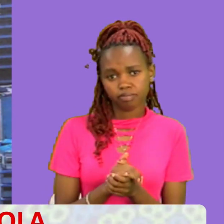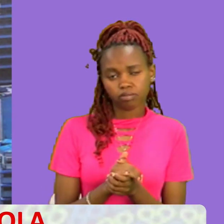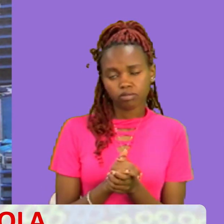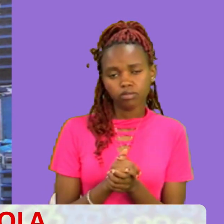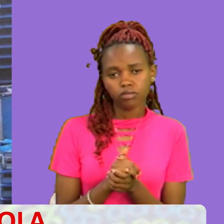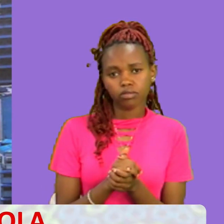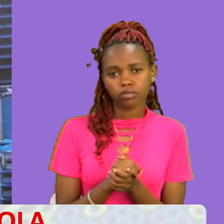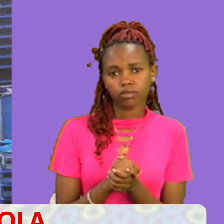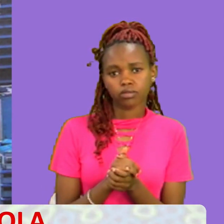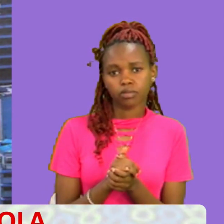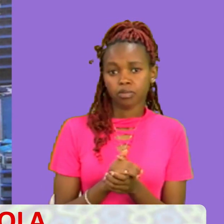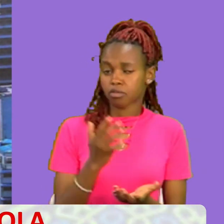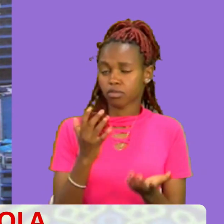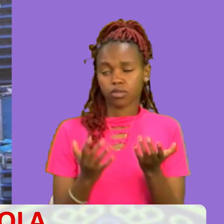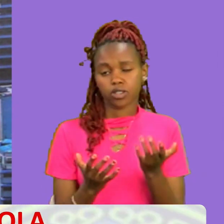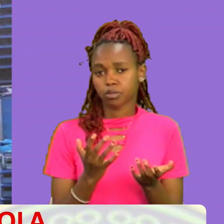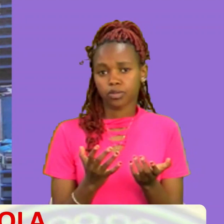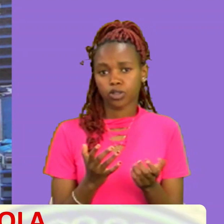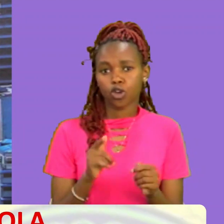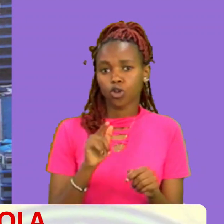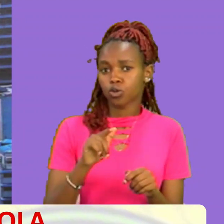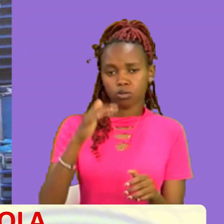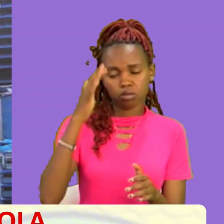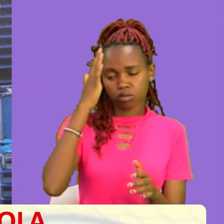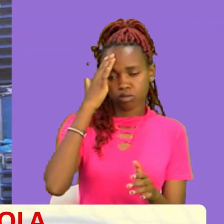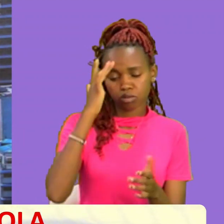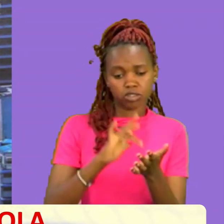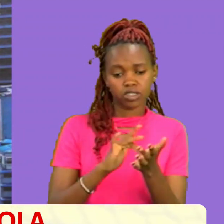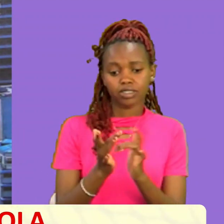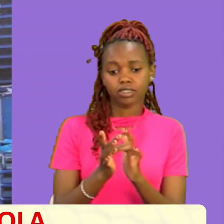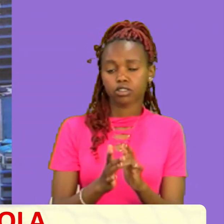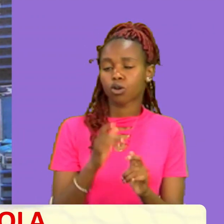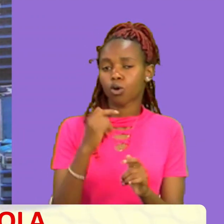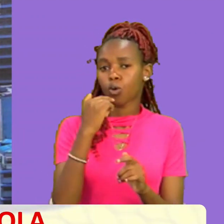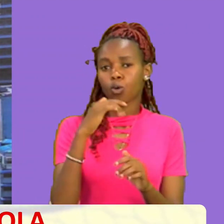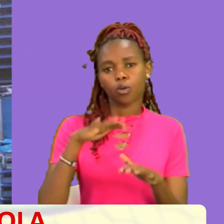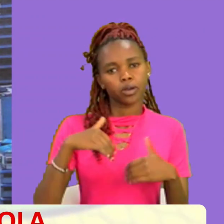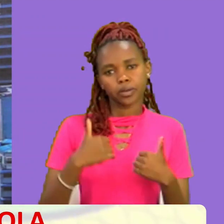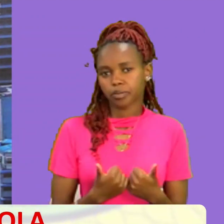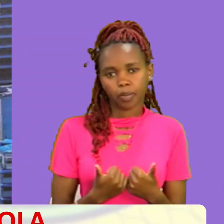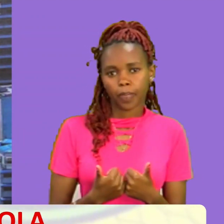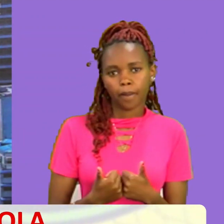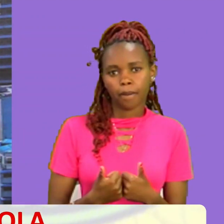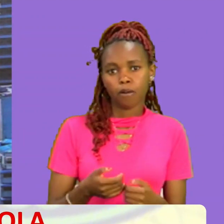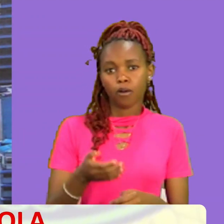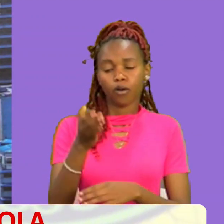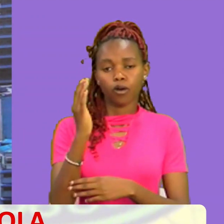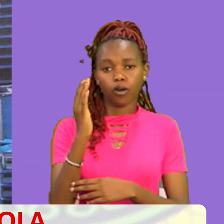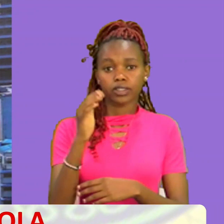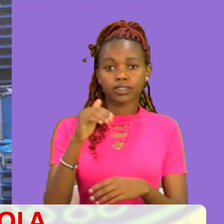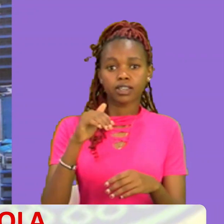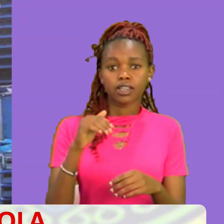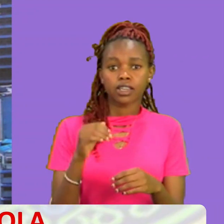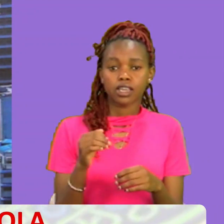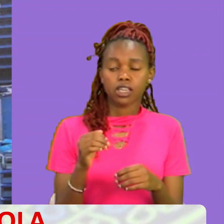Enda ikawa Aujamutambua Uyu mungu ndie nani But ukweli ni kwamba Mungu ndie masia Mungu